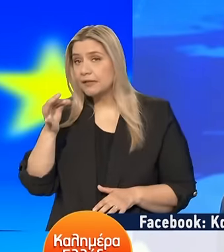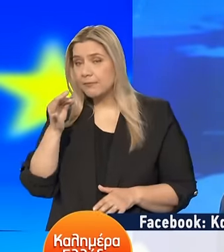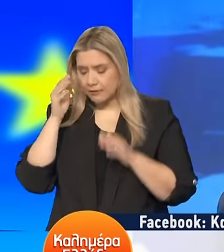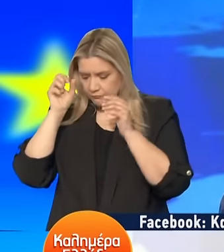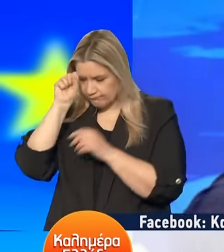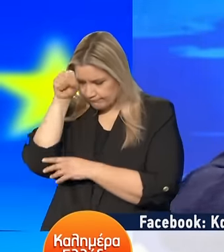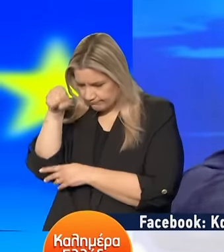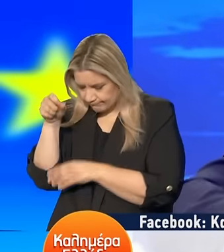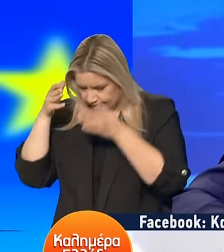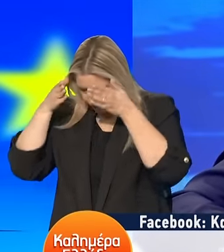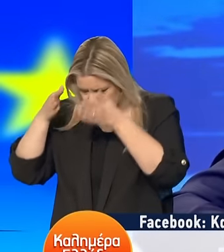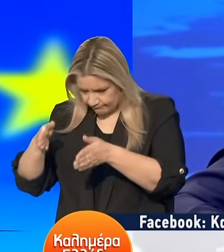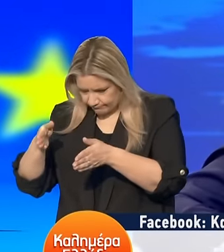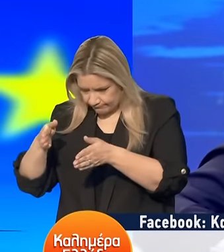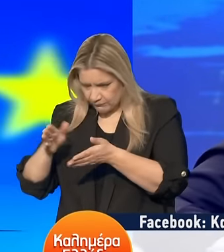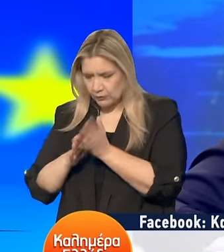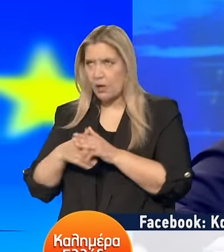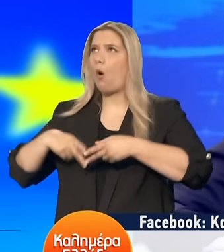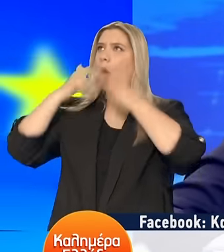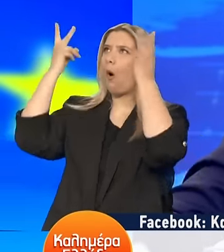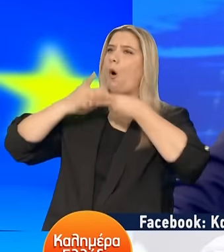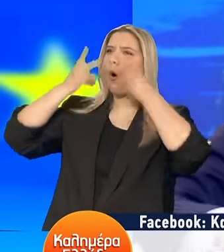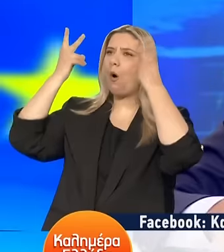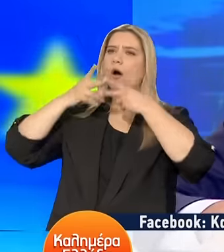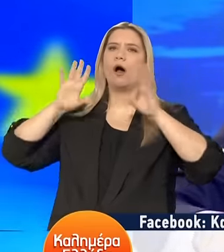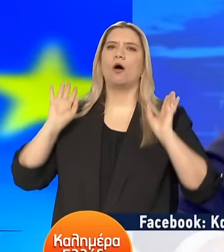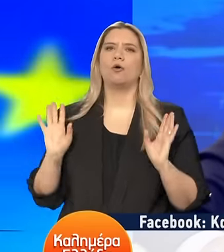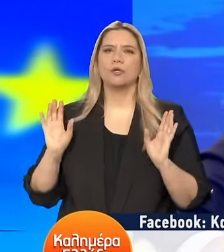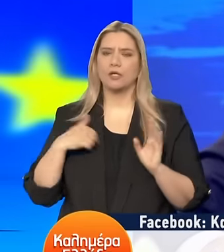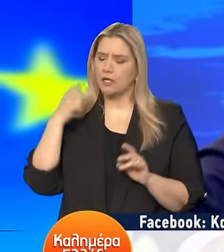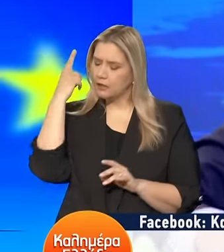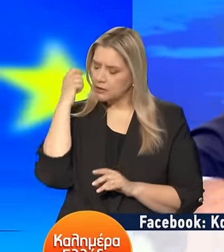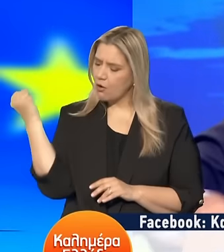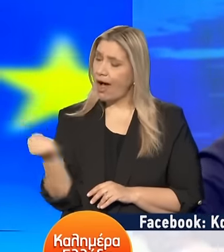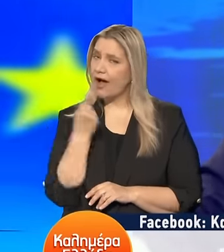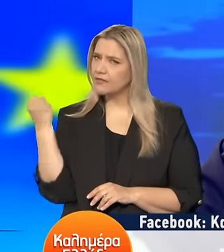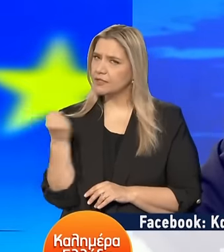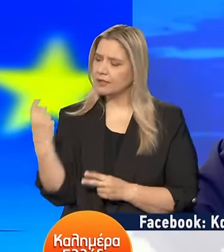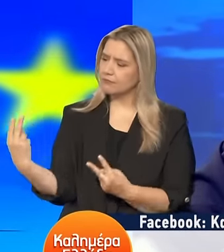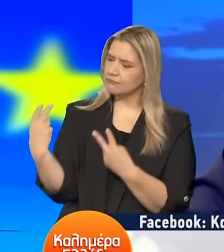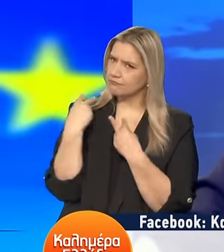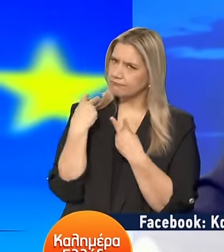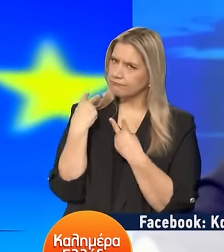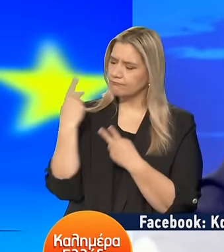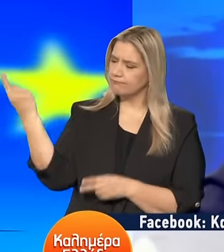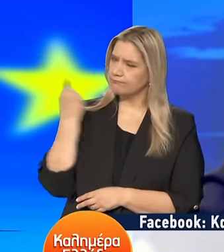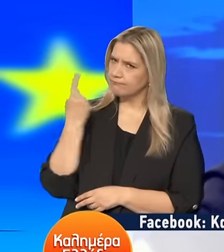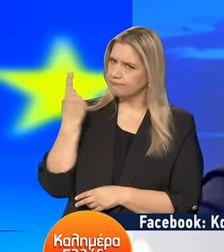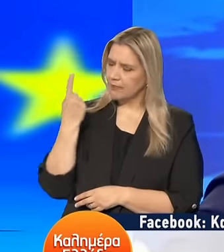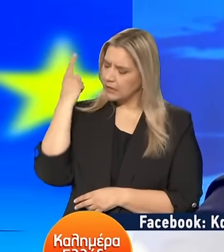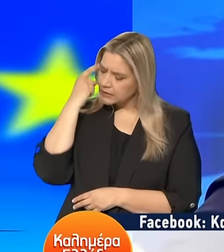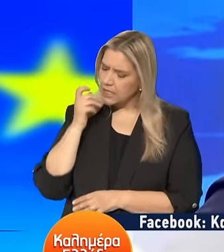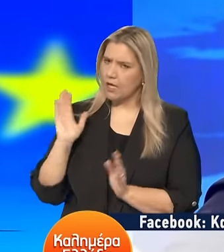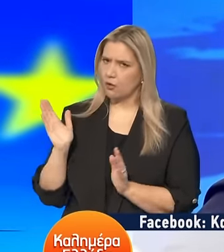Δεν είναι λευκή επιταγή το 41% Οι πολίτες θα είναι πολύ αυστηροί μαζί μας Θα μας ασκήσουν Θα μας ασκήσουν κριτική